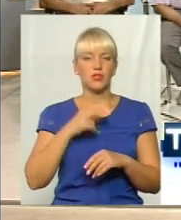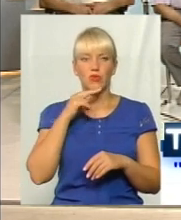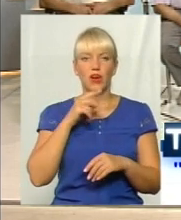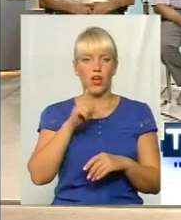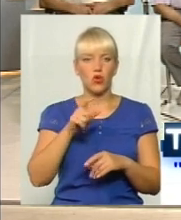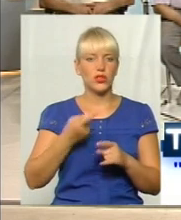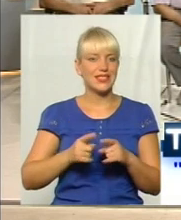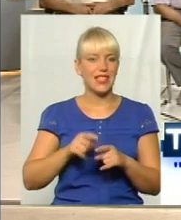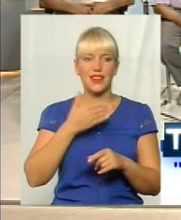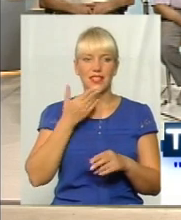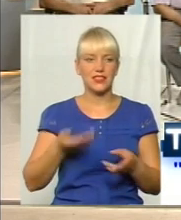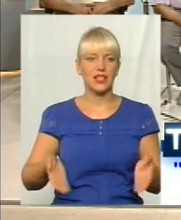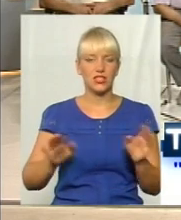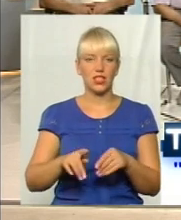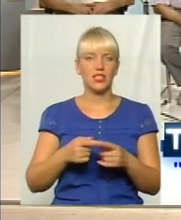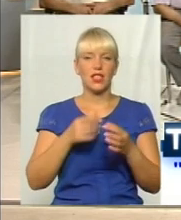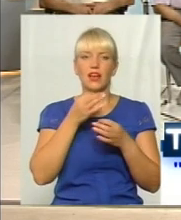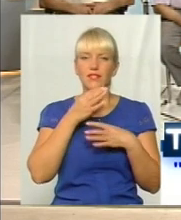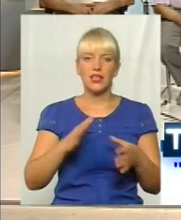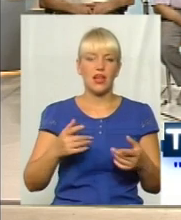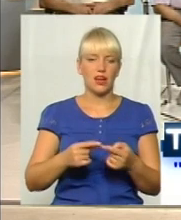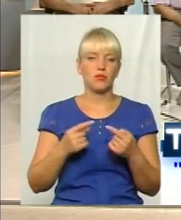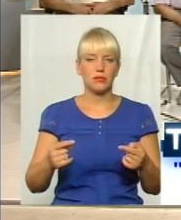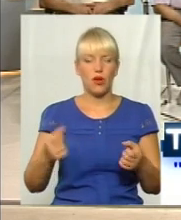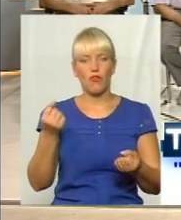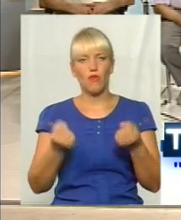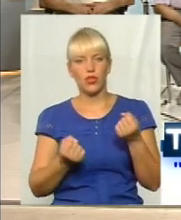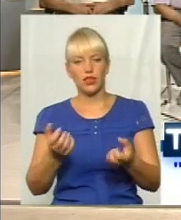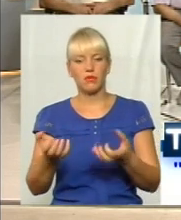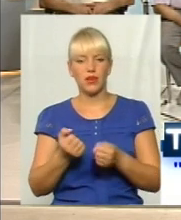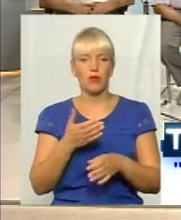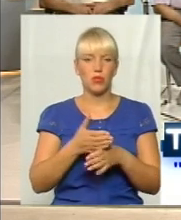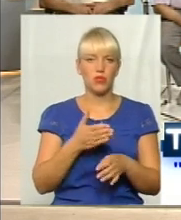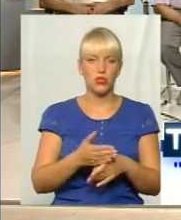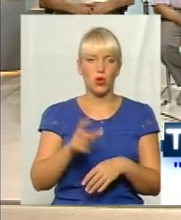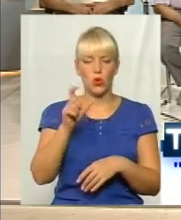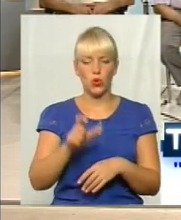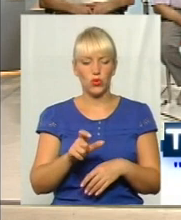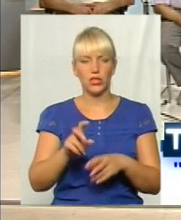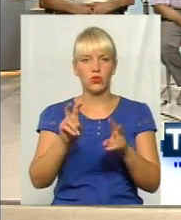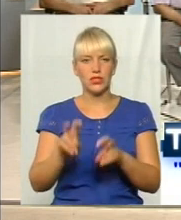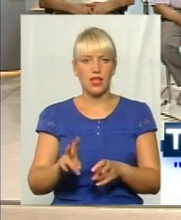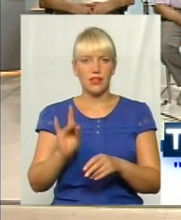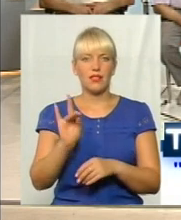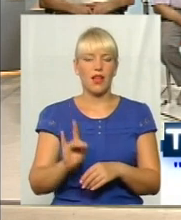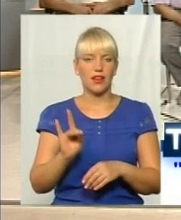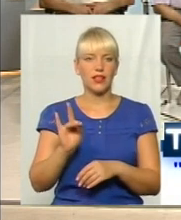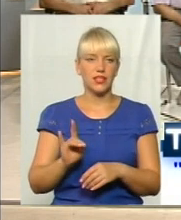залишаються і всілякими способами водій бере помічників, людину садять на крісло,